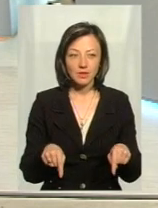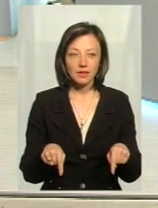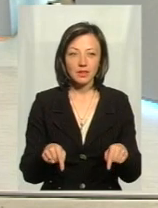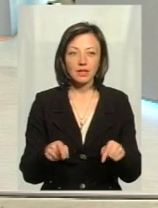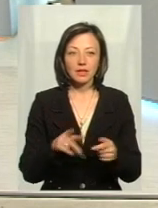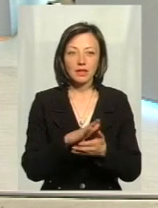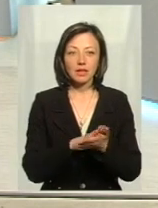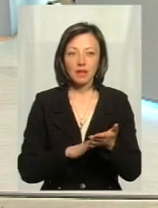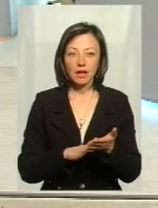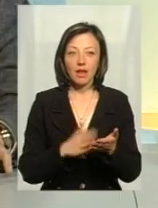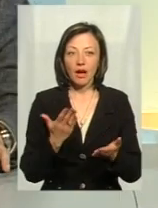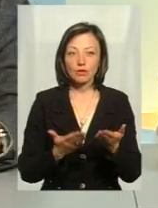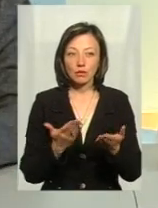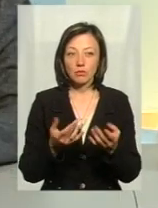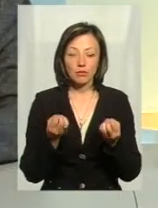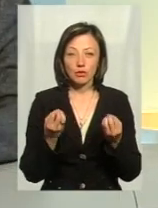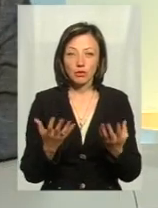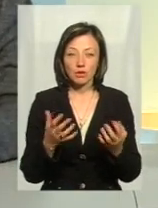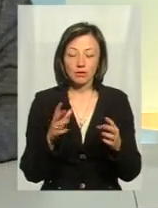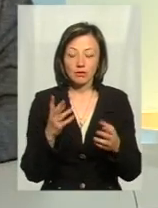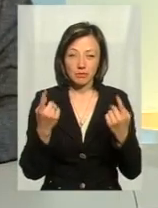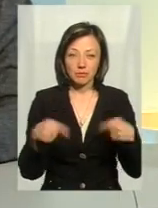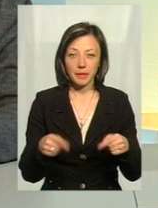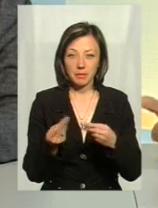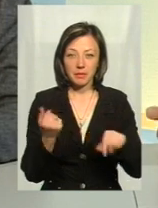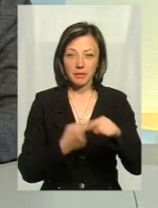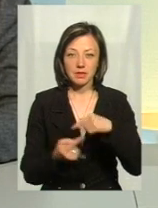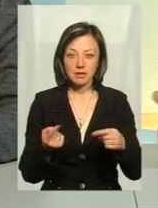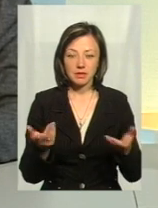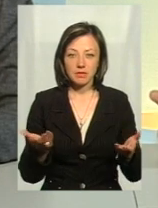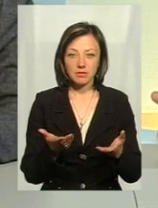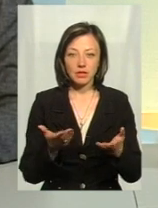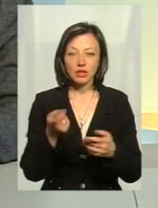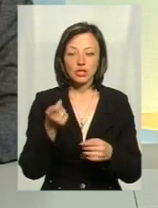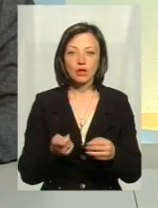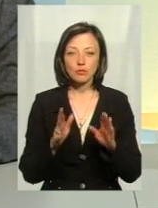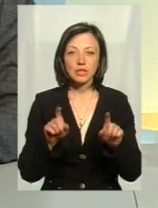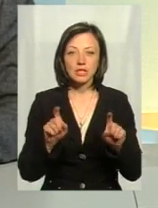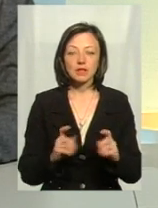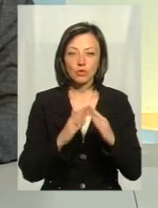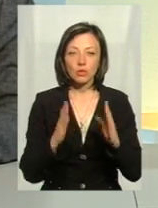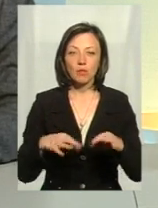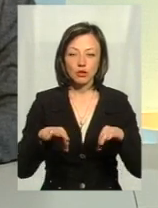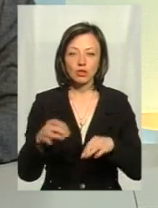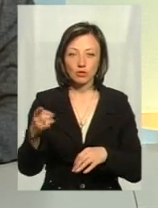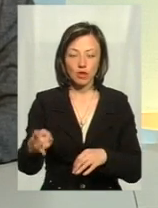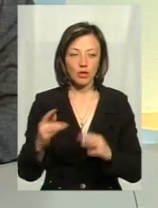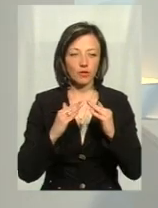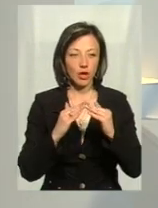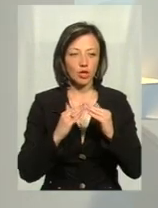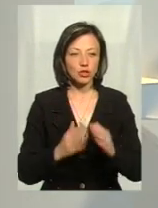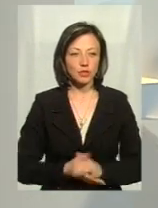надавять на речаги на всі, ми просто загнемось, і такий бізнес, він дешевше буде сидіти вдома і машина стояти в гаражі.